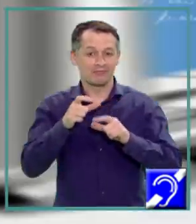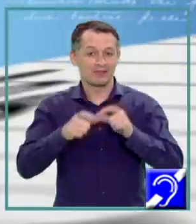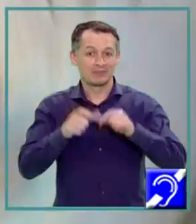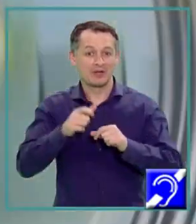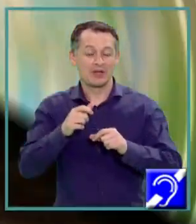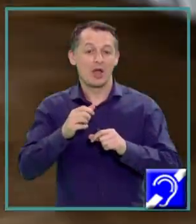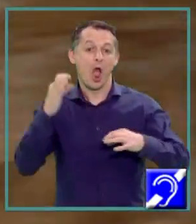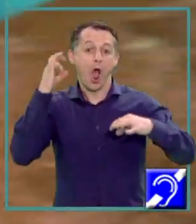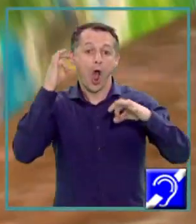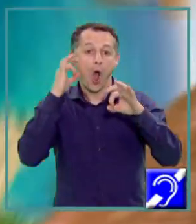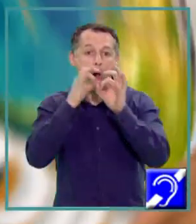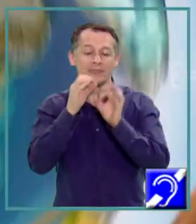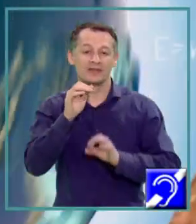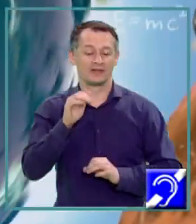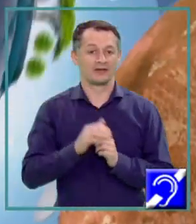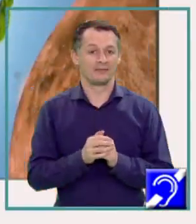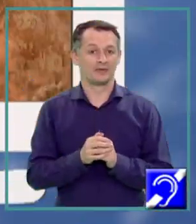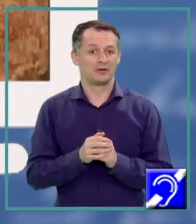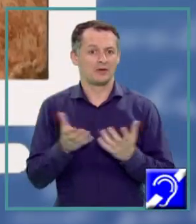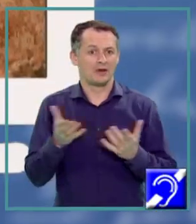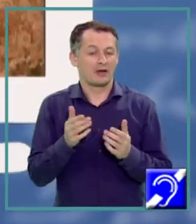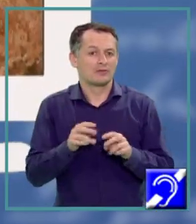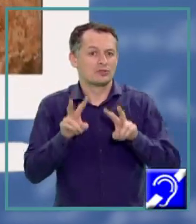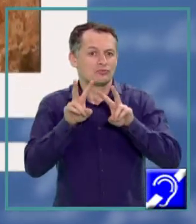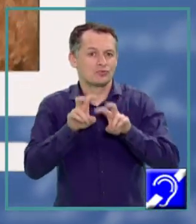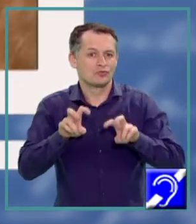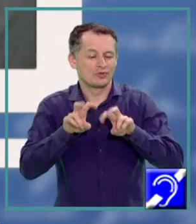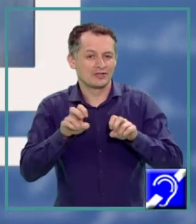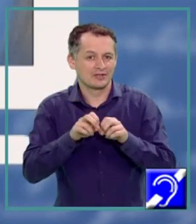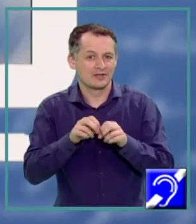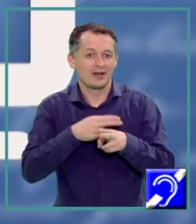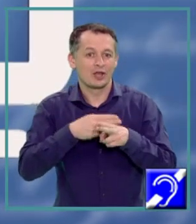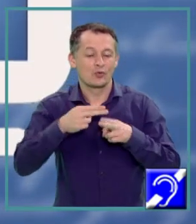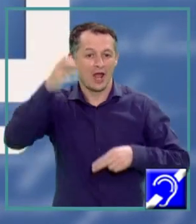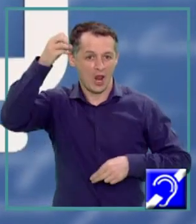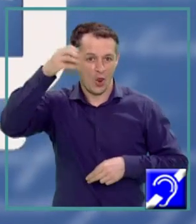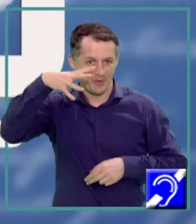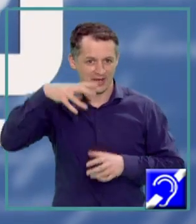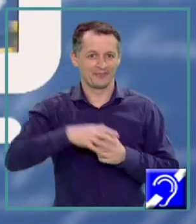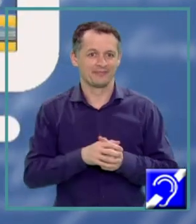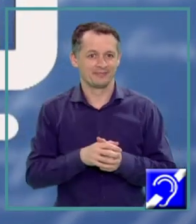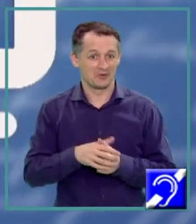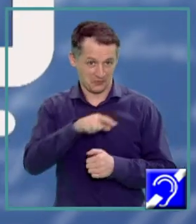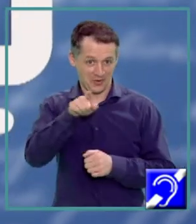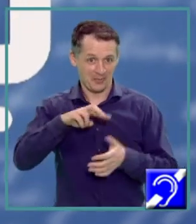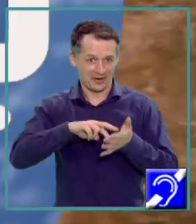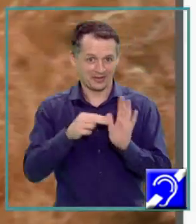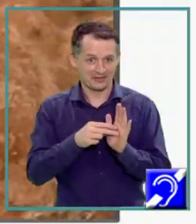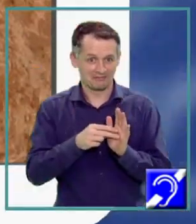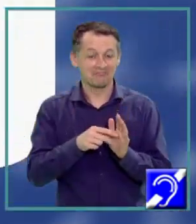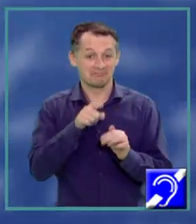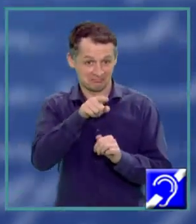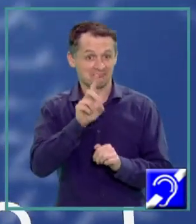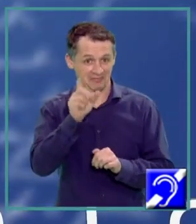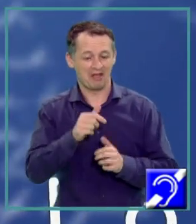fotonică. Optica este o ramură a fizicii care studiază proprietățile și natura luminii. Deci, sunteți pregătiți? Eu da!